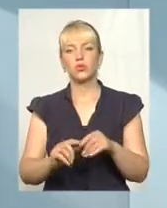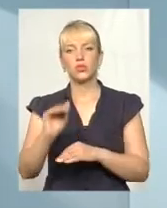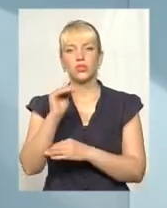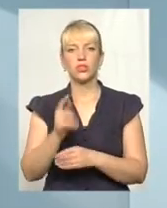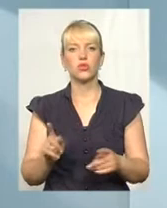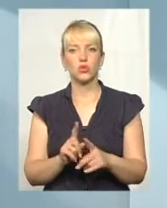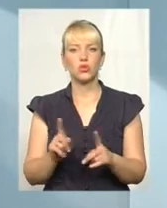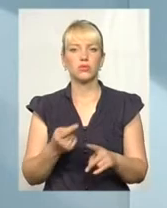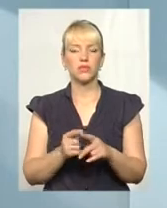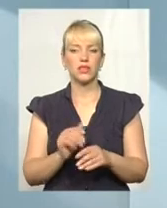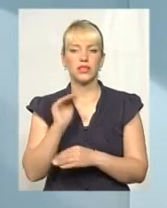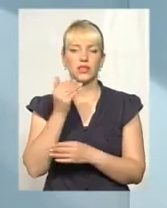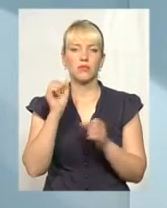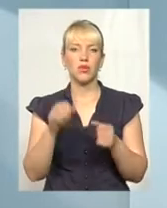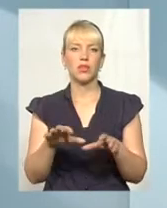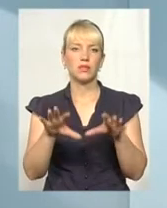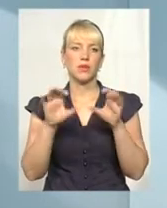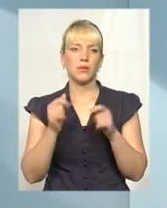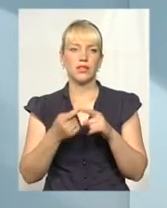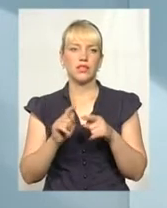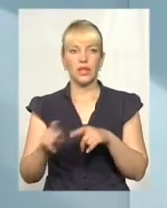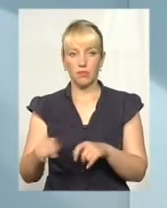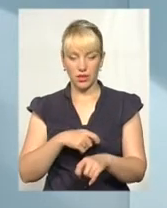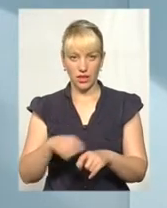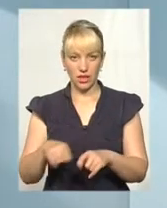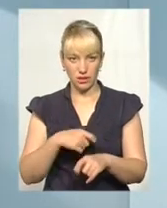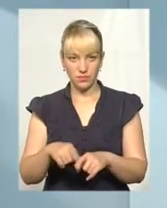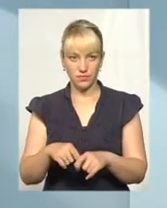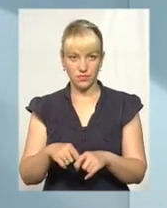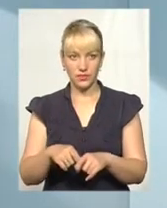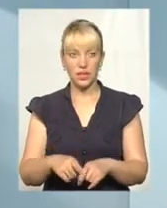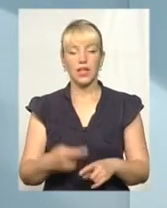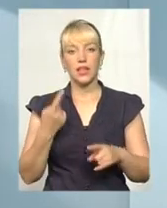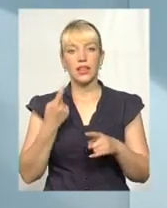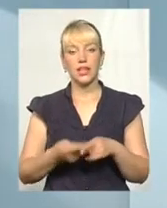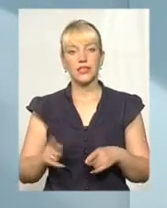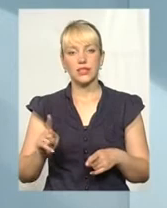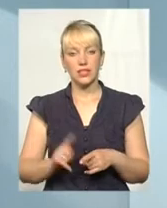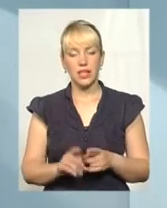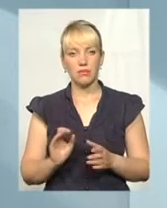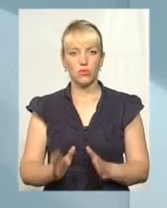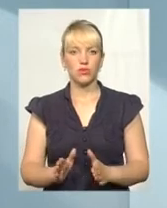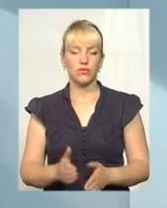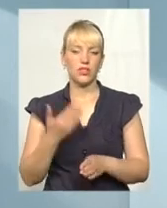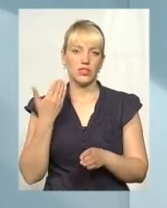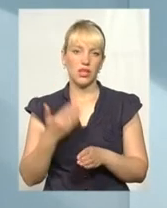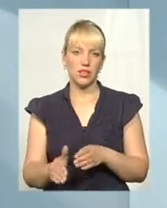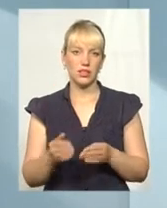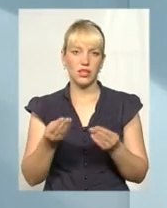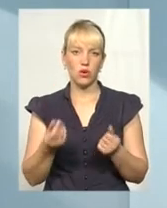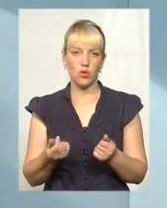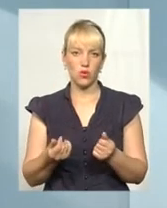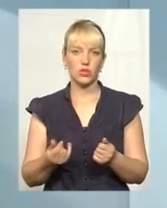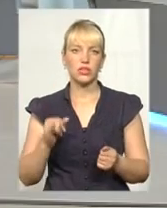щоб вона могла сприймати даний матеріал. На це якраз і будуть виділятися кошти.